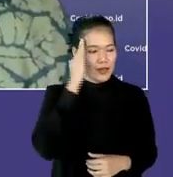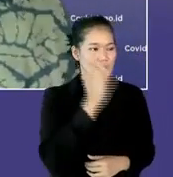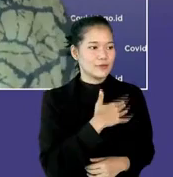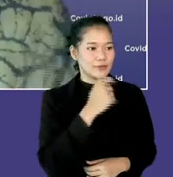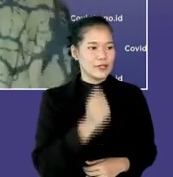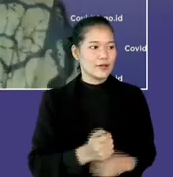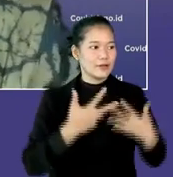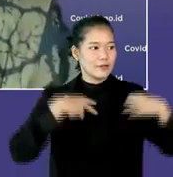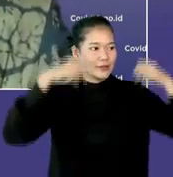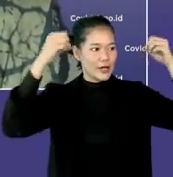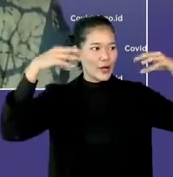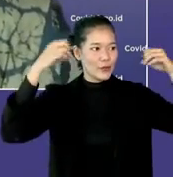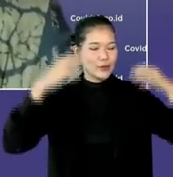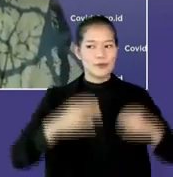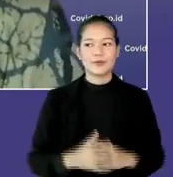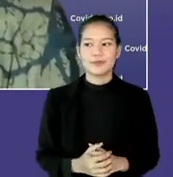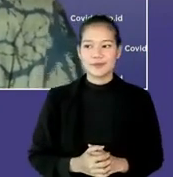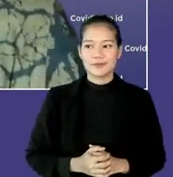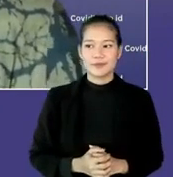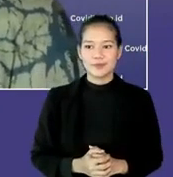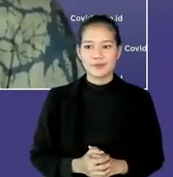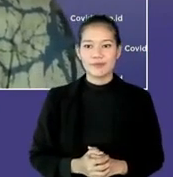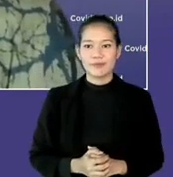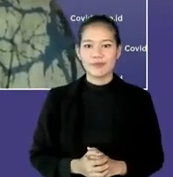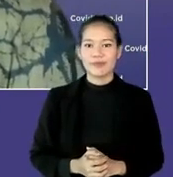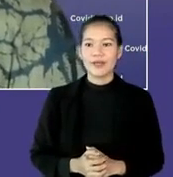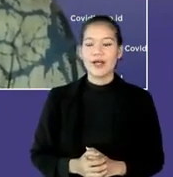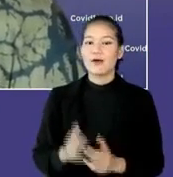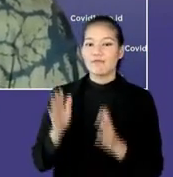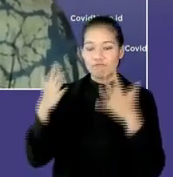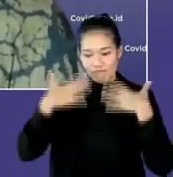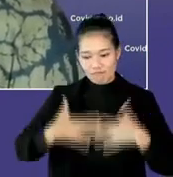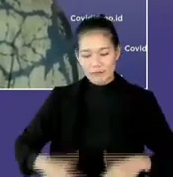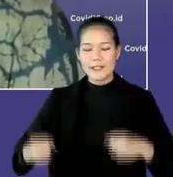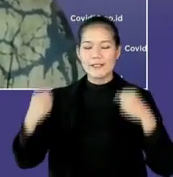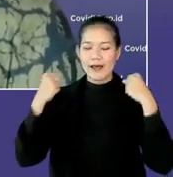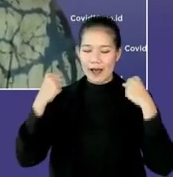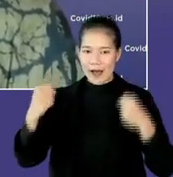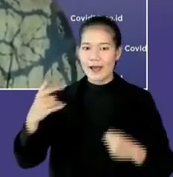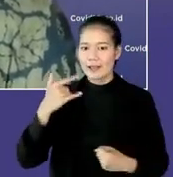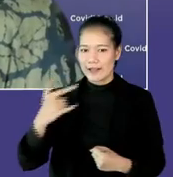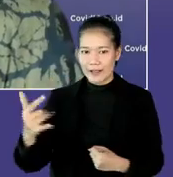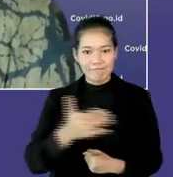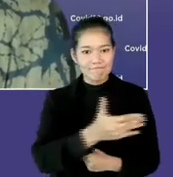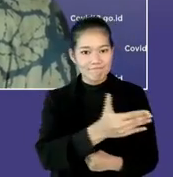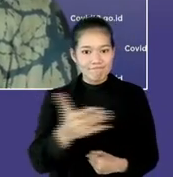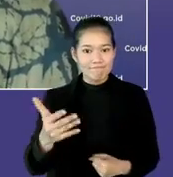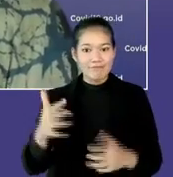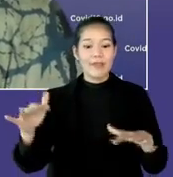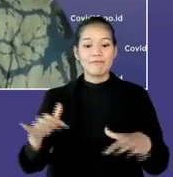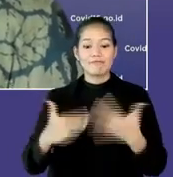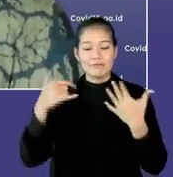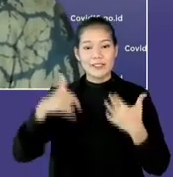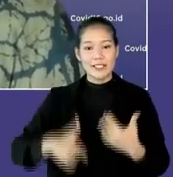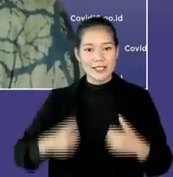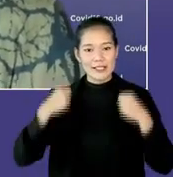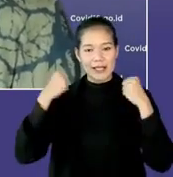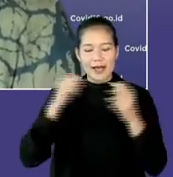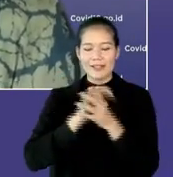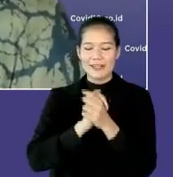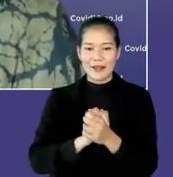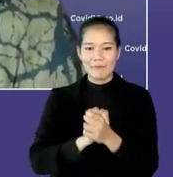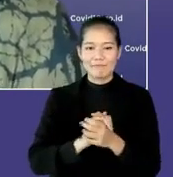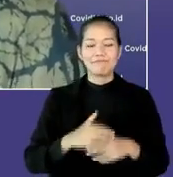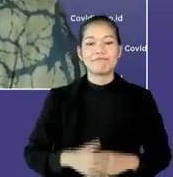Waalaikumsalam warahmatullahi wabarakatuh. Dr. Lola. Semoga sehat dan semua juga yang mengikuti acara ini juga dalam keadaan sehat ya. Salam sehat